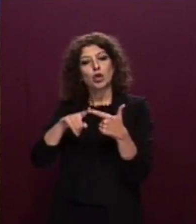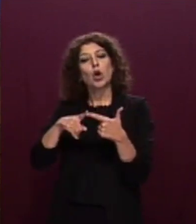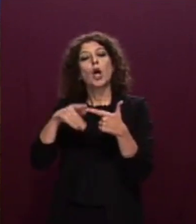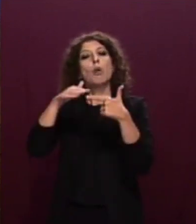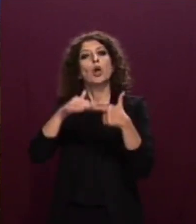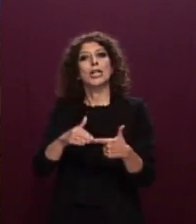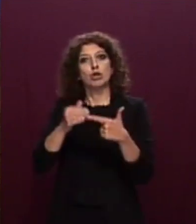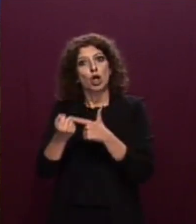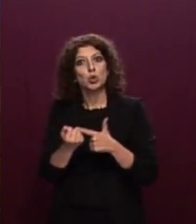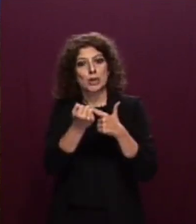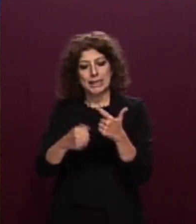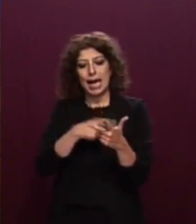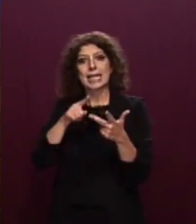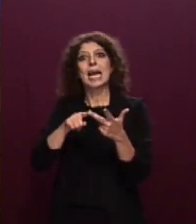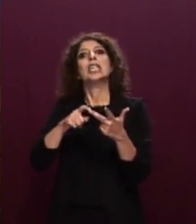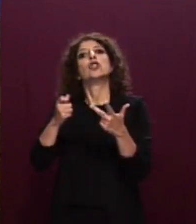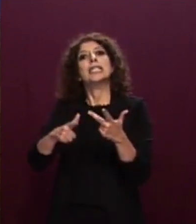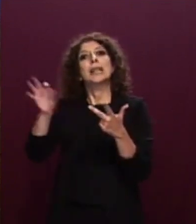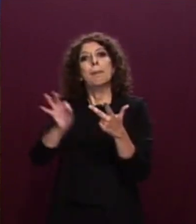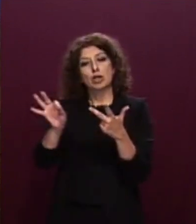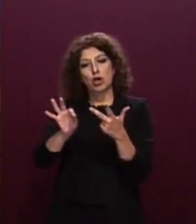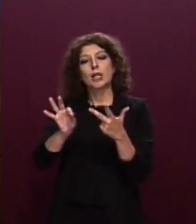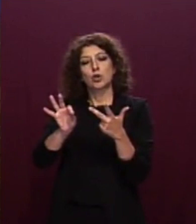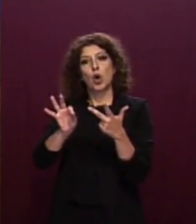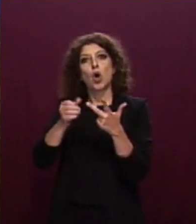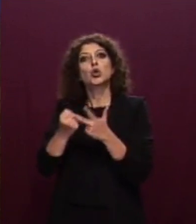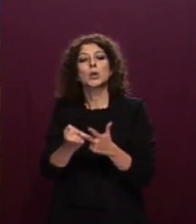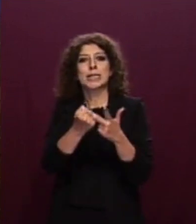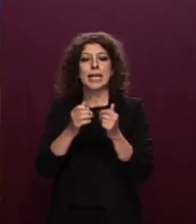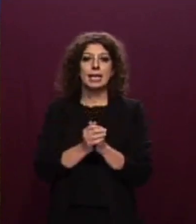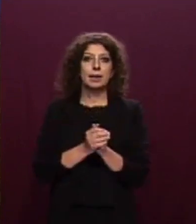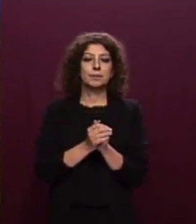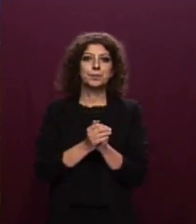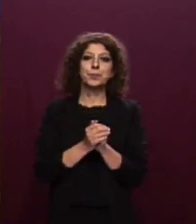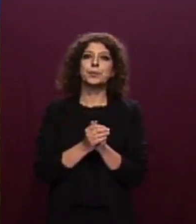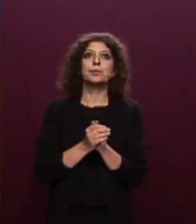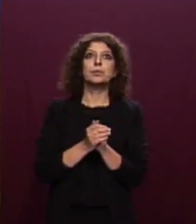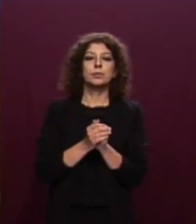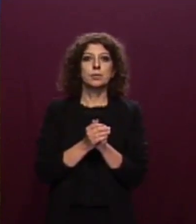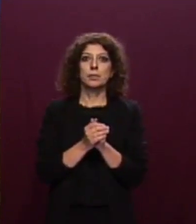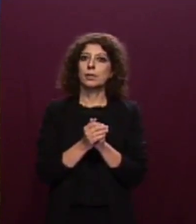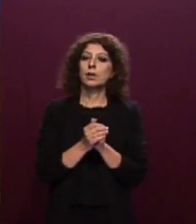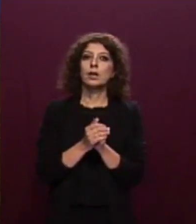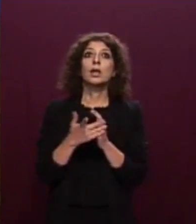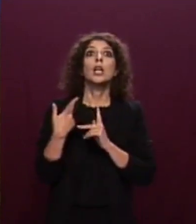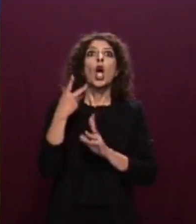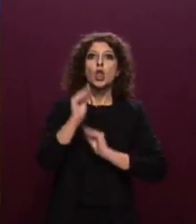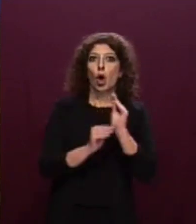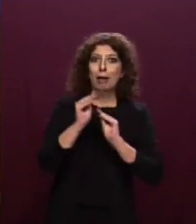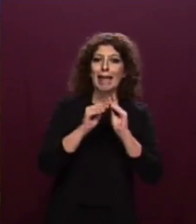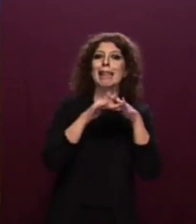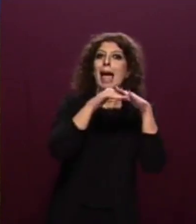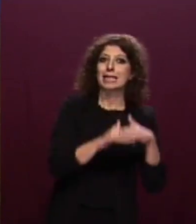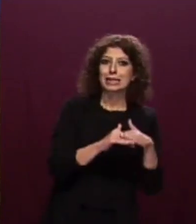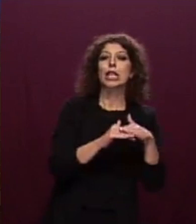% quella speciale. Dal raffronto tra i dati degli arrivi, quelli di presentazione delle domande di asilo e del loro limitato